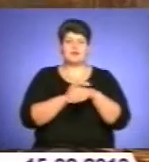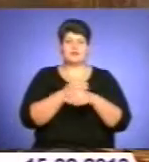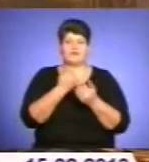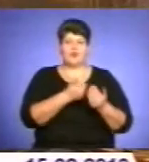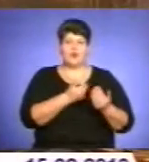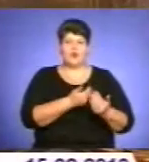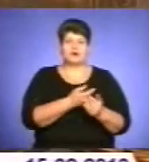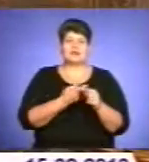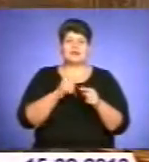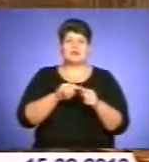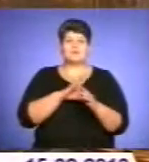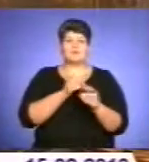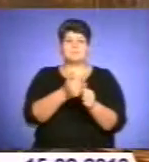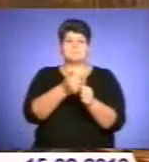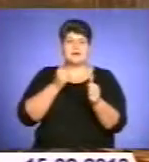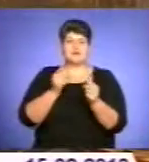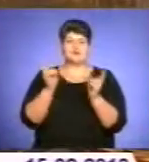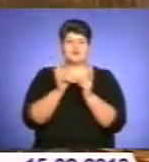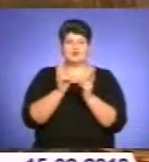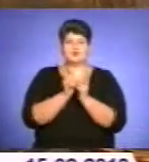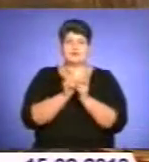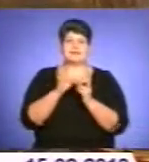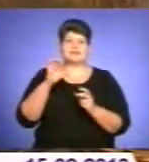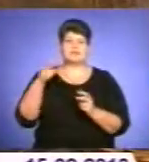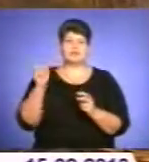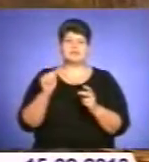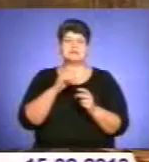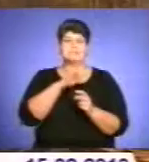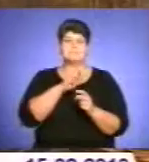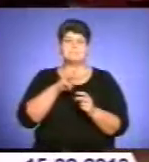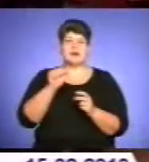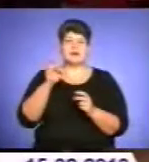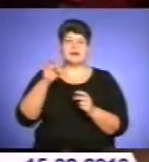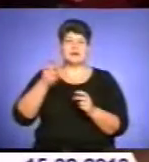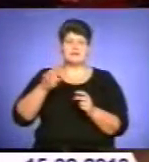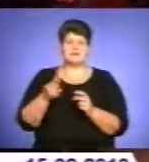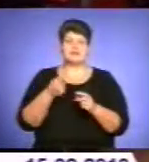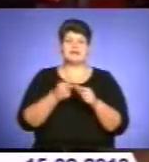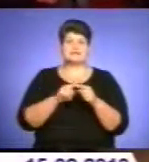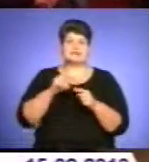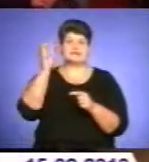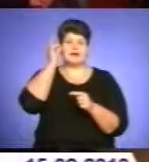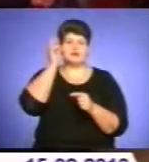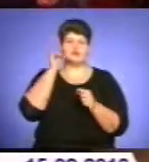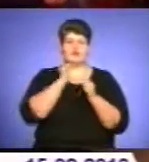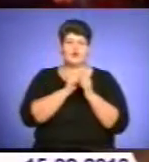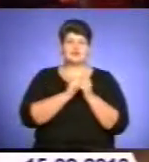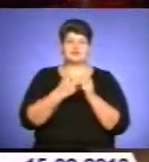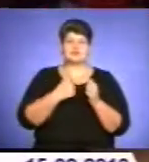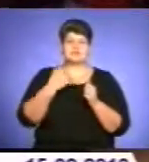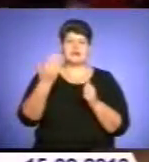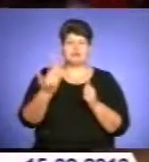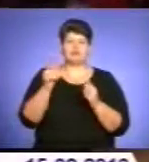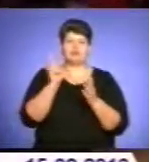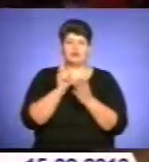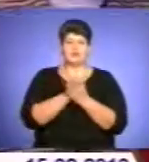тим, що відбулося напередодні зустрічі Симеона з Марією. Свято Стрітання нагадує, що у кожного з нас рано чи пізно має відбутися